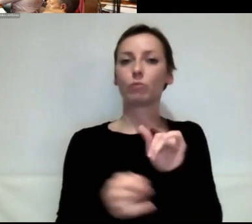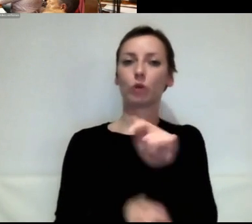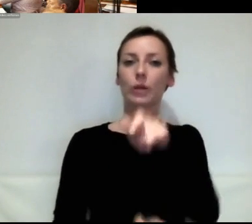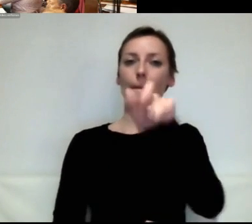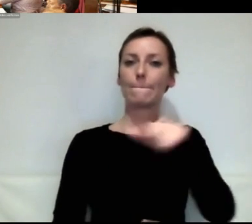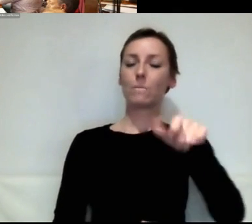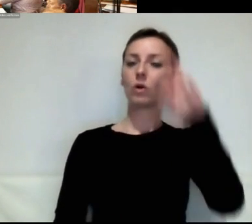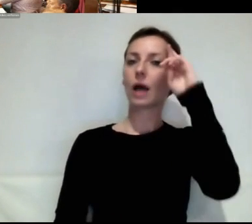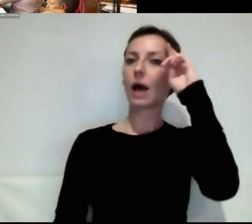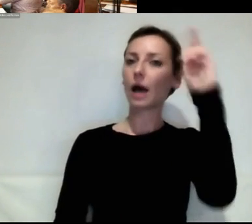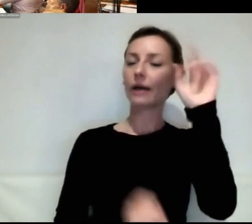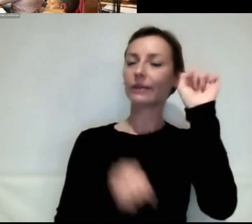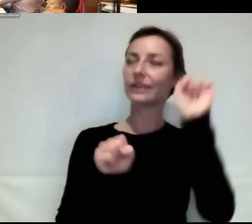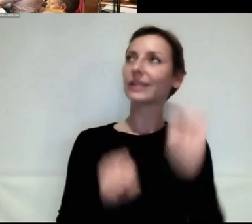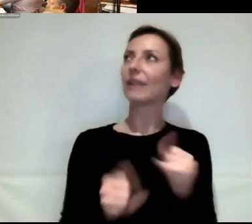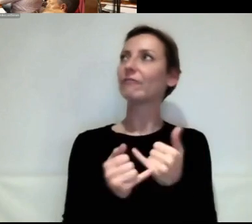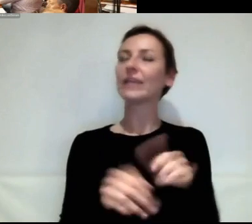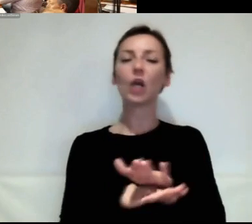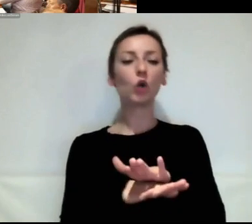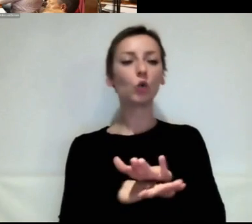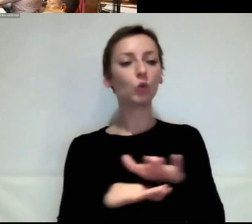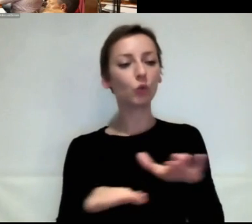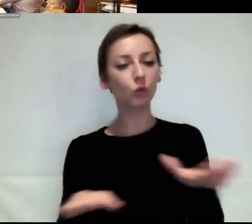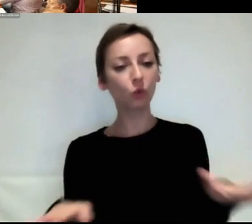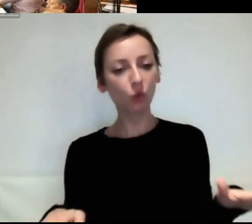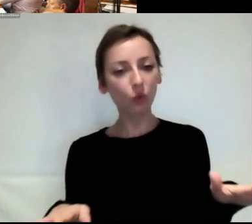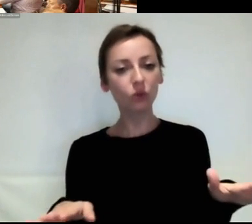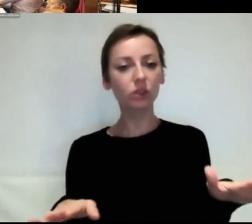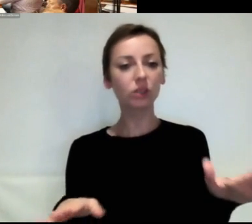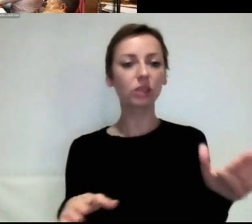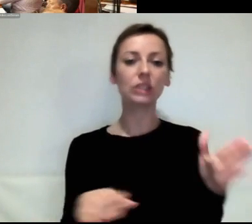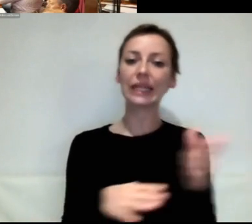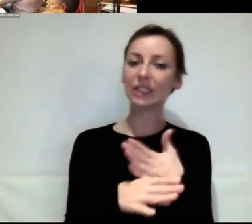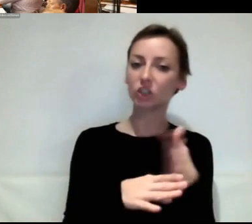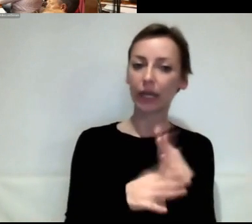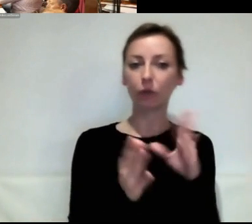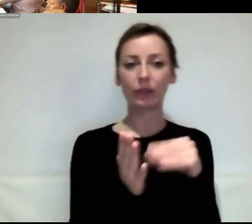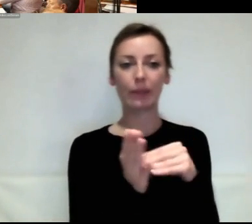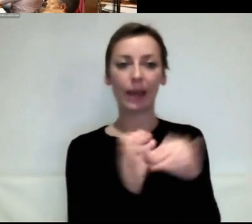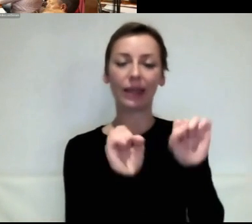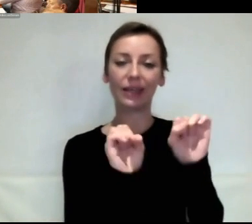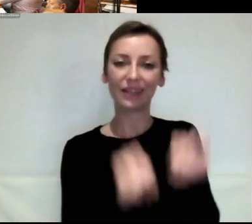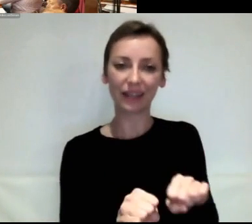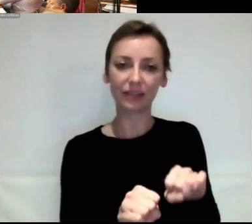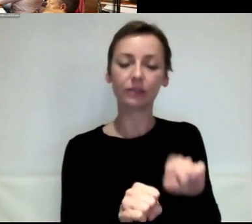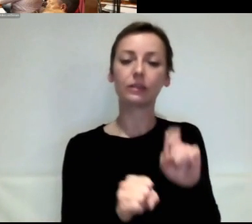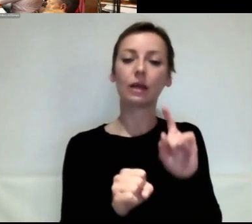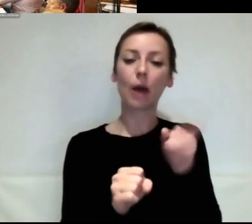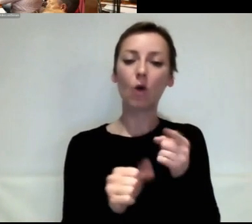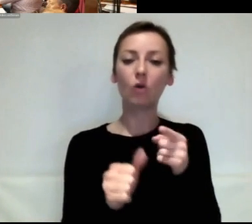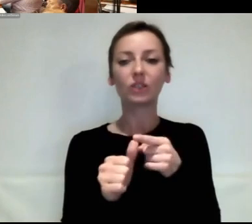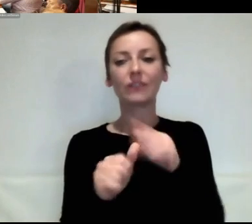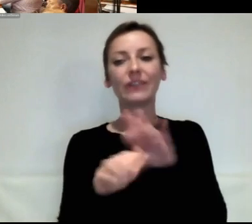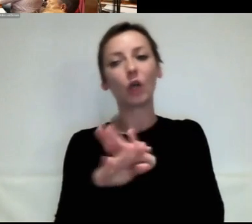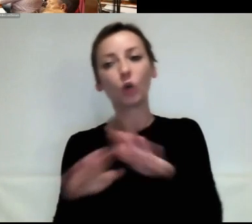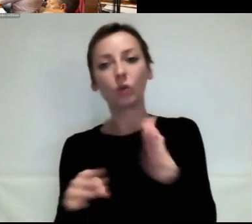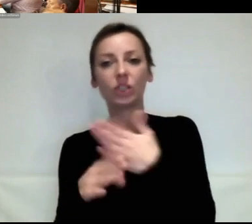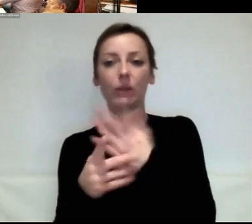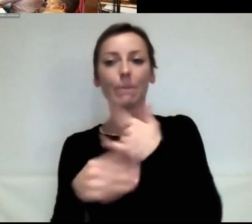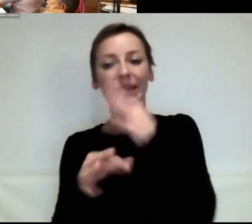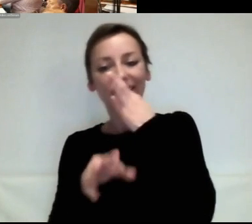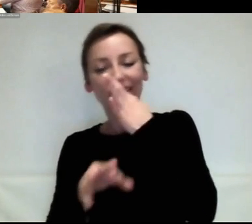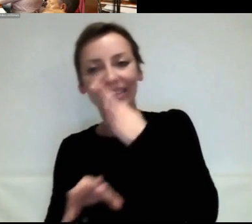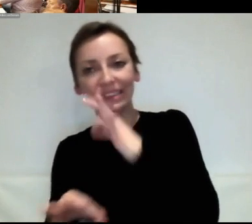grundsätzliche Richtungsentscheidungen vorschlagen und dann aber auch ganz konkret, wie denn eine Regelung zum Beispiel zum Fliegen